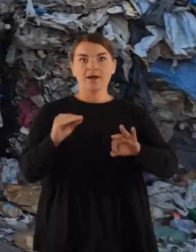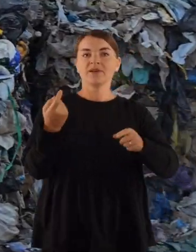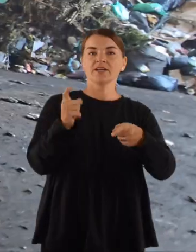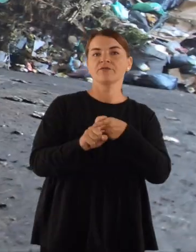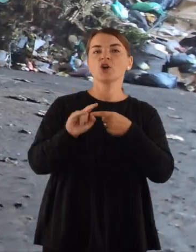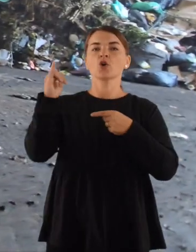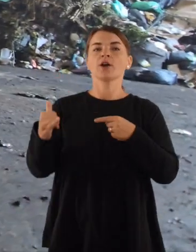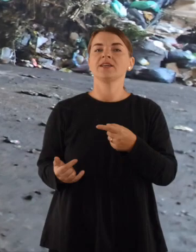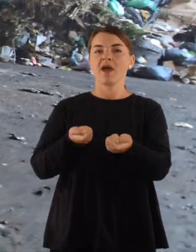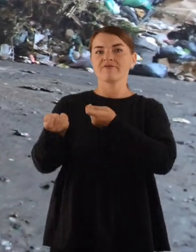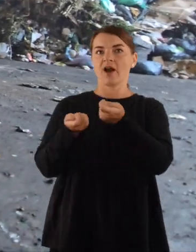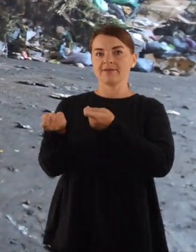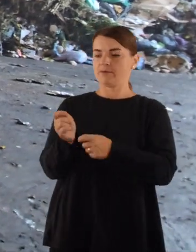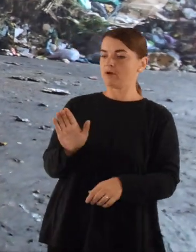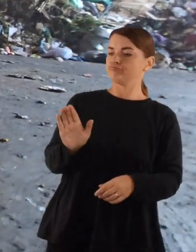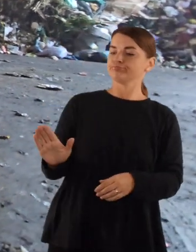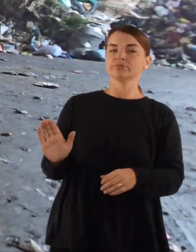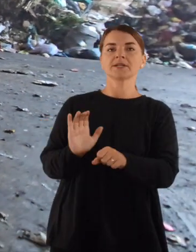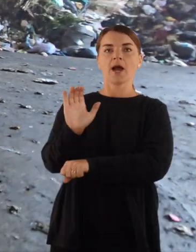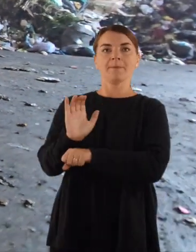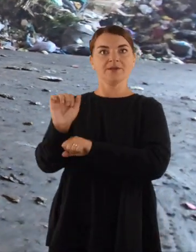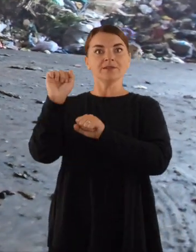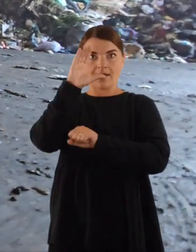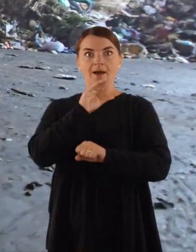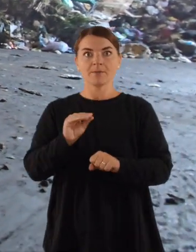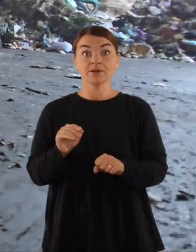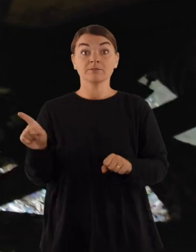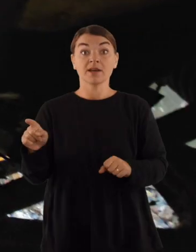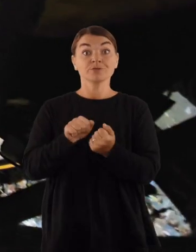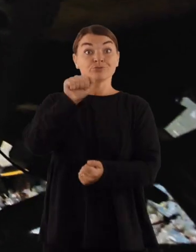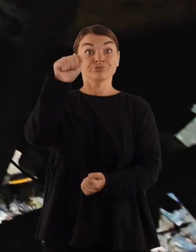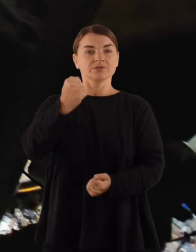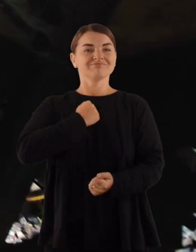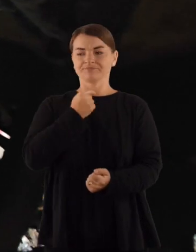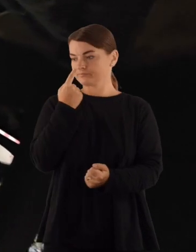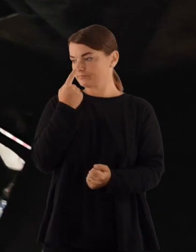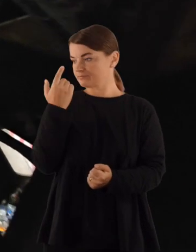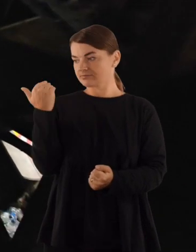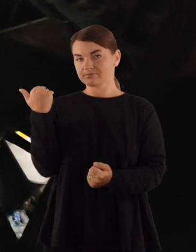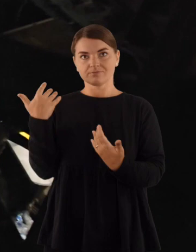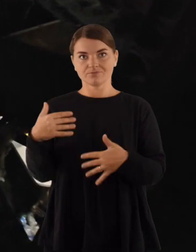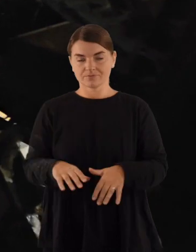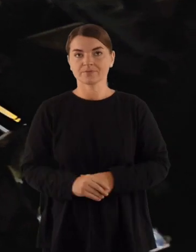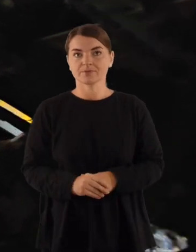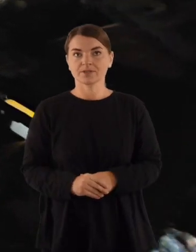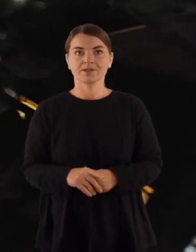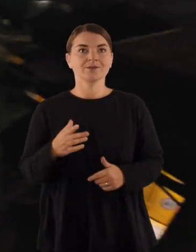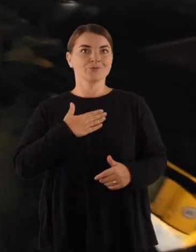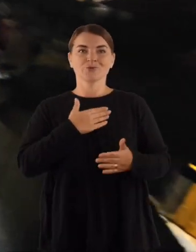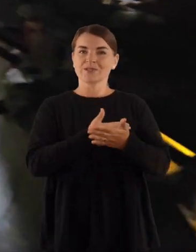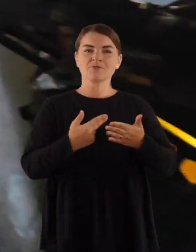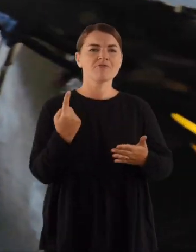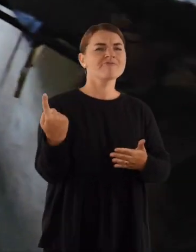pagal kokybės vadybo standartą atitinkantį produktą. Ir tą sertifikatą gavome visiškai nepersiniausiai. Tai esame